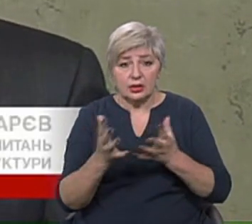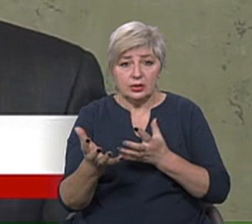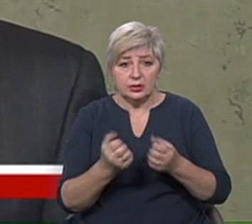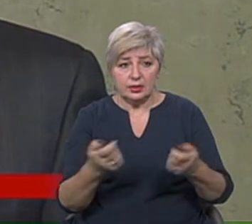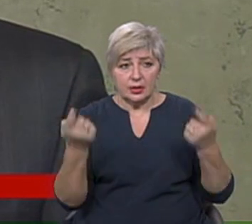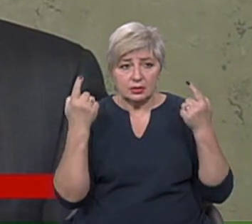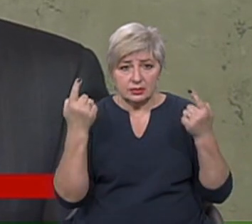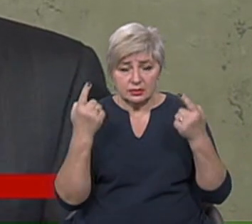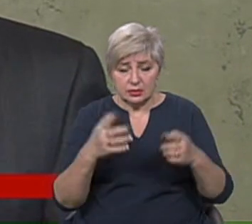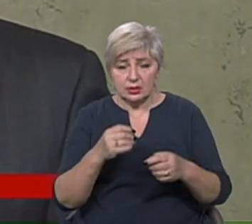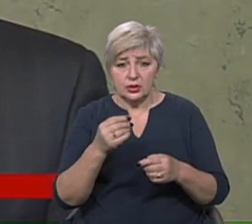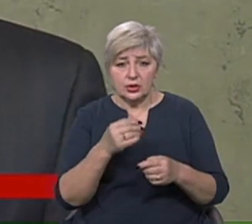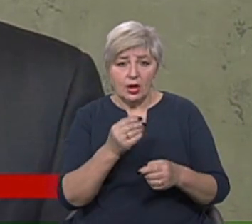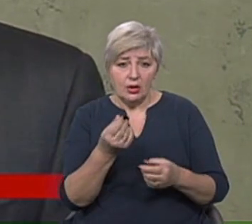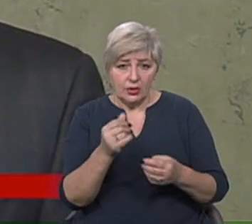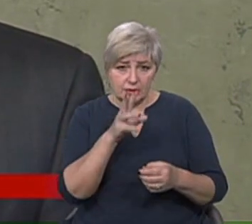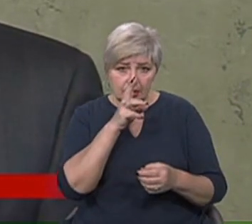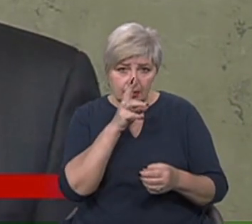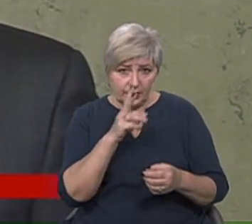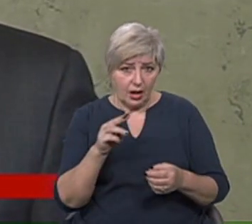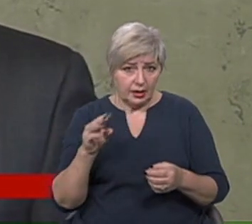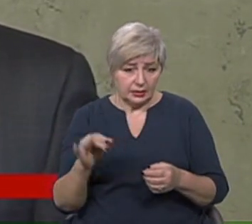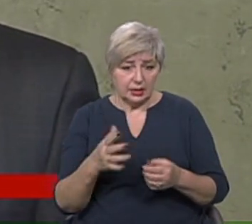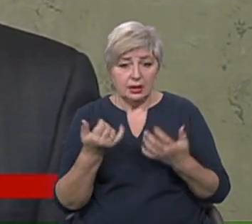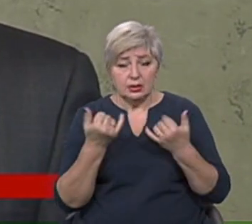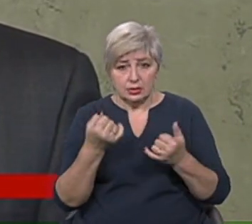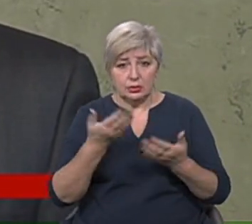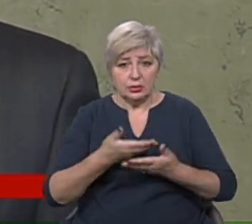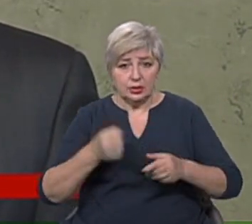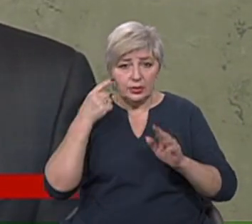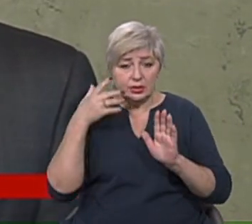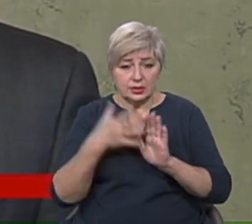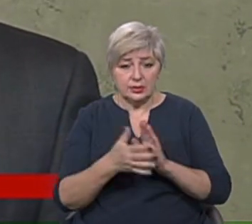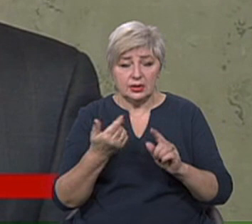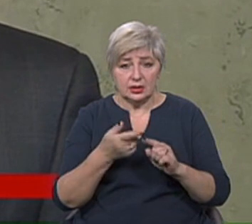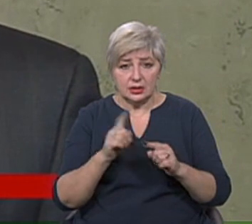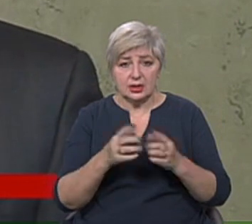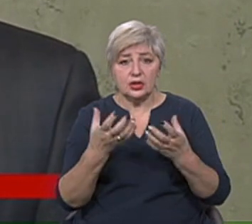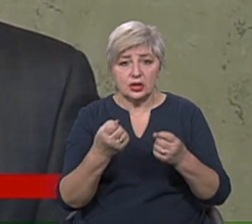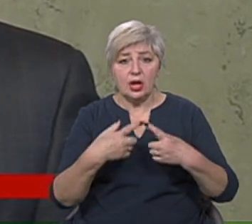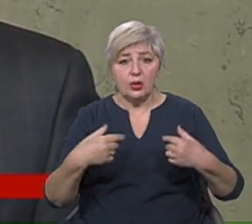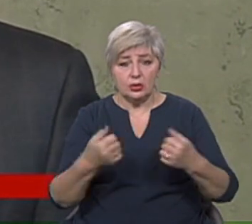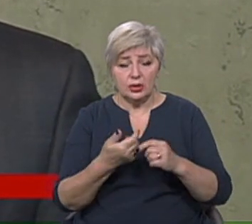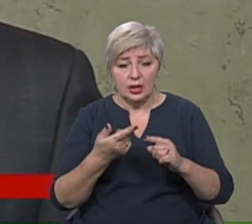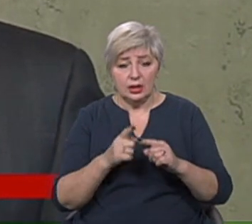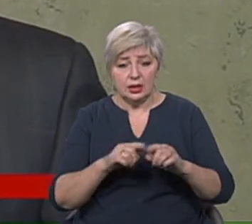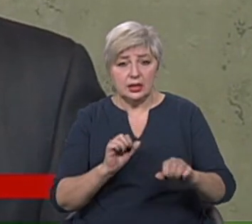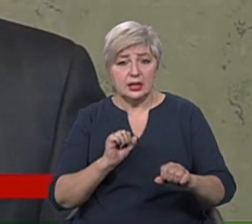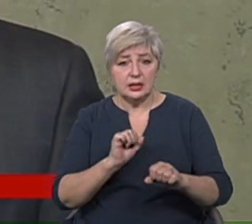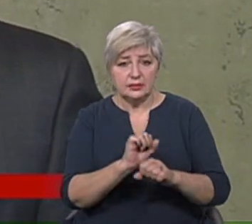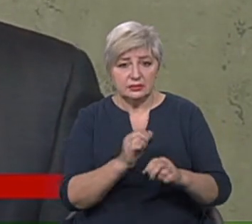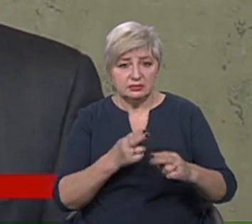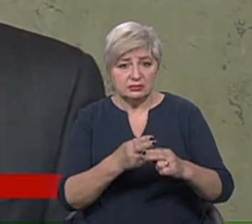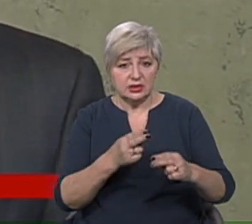вигляді заробітних плат, а також сьогодні ми розуміємо, що це ще і орган, який стримує цю реформу.